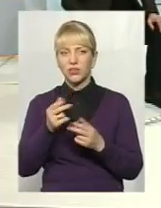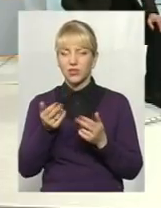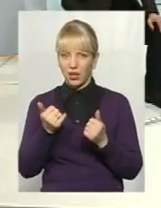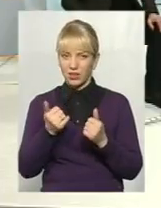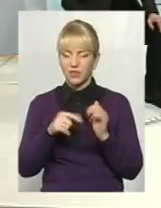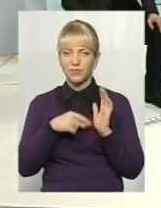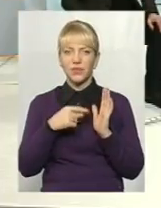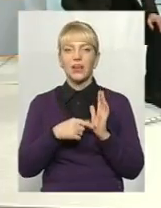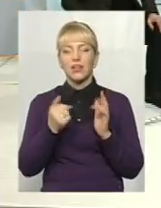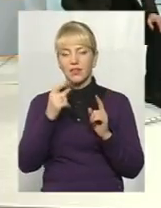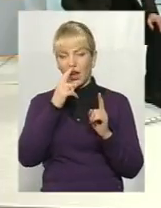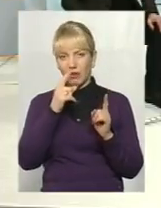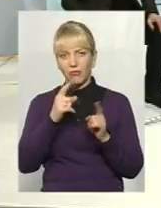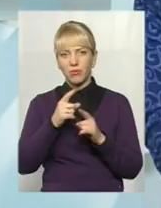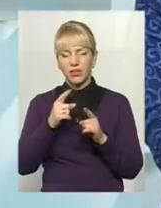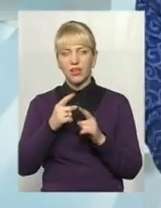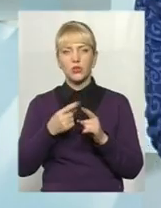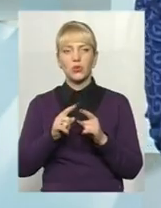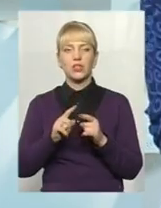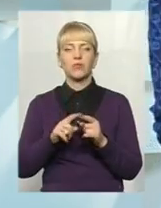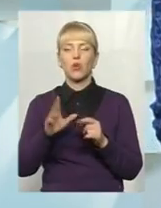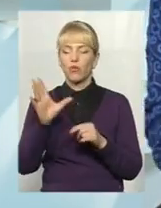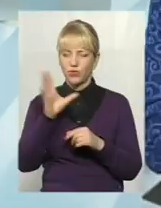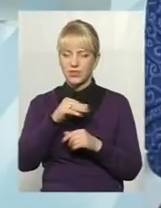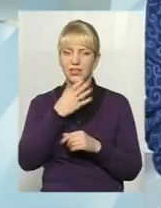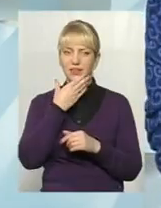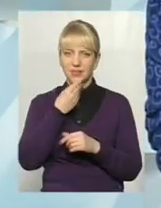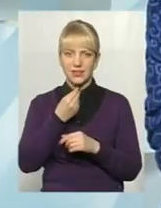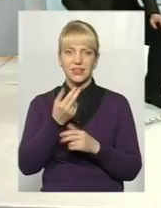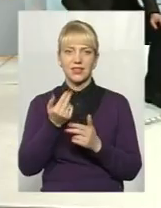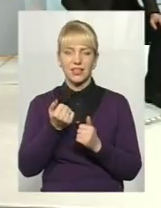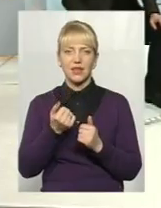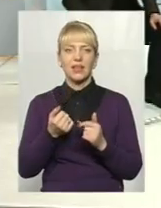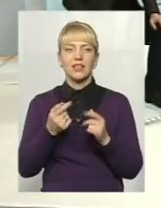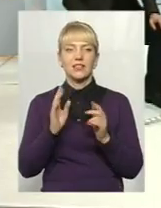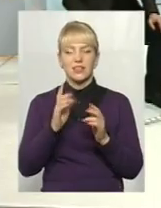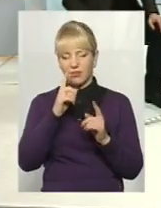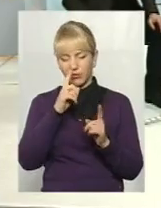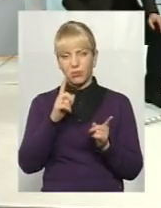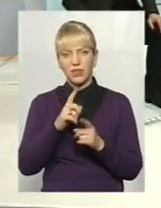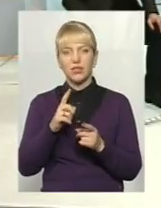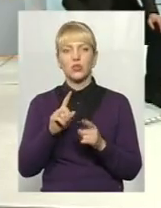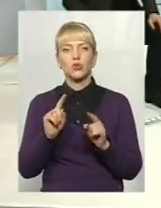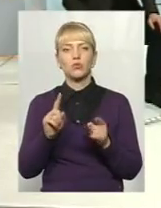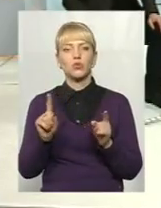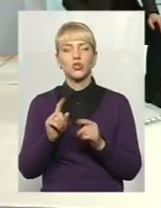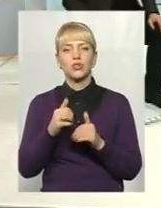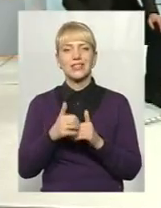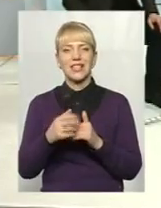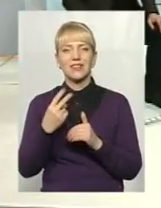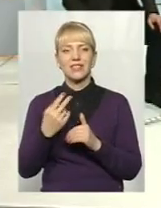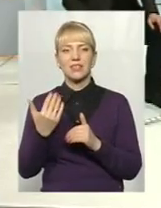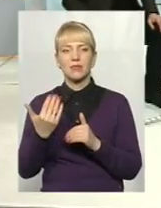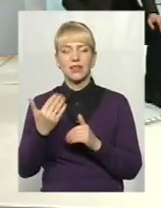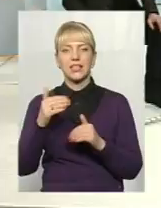Так, в мініатюрі, але, напевно, усій красі, тільки в мініатюрі, тому що серед тих 25